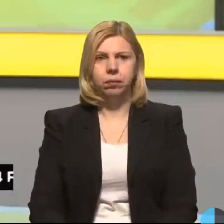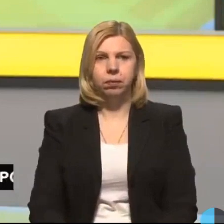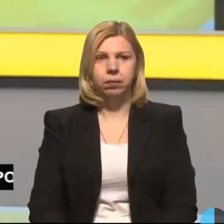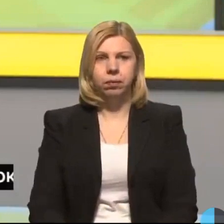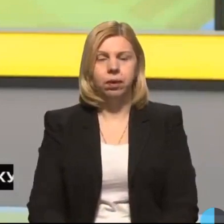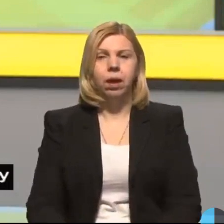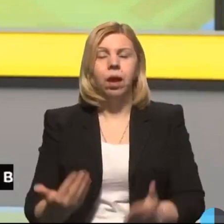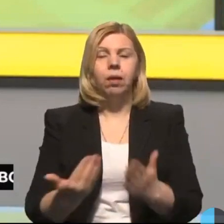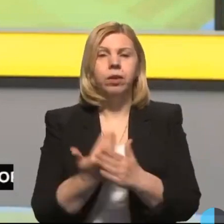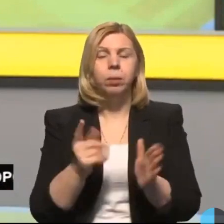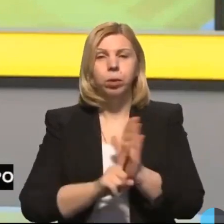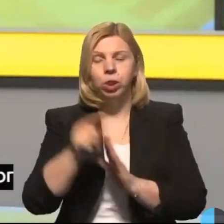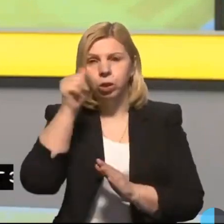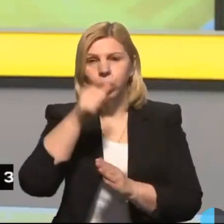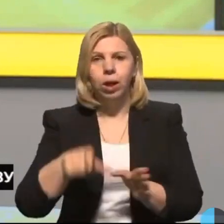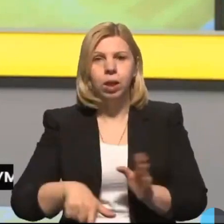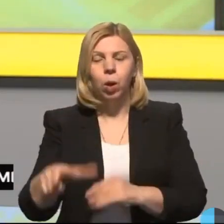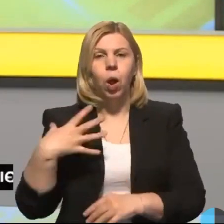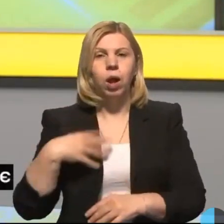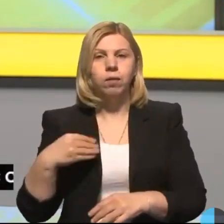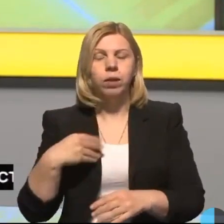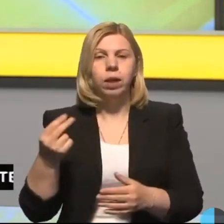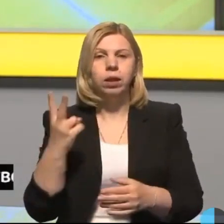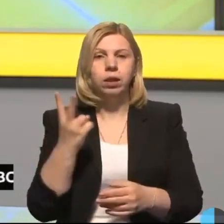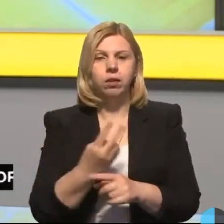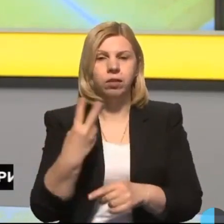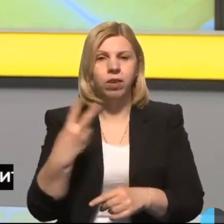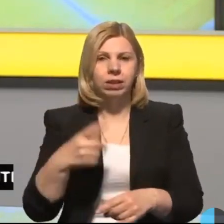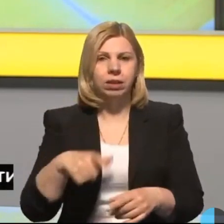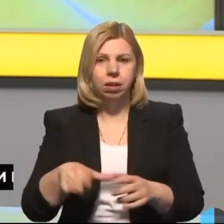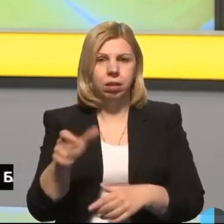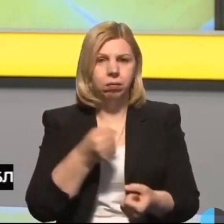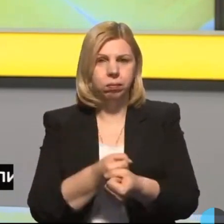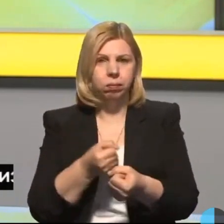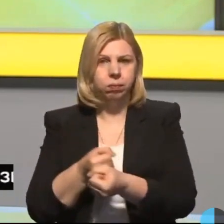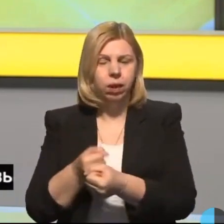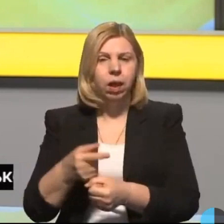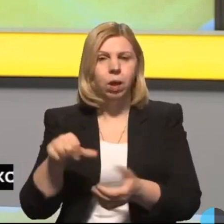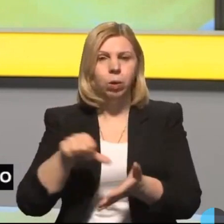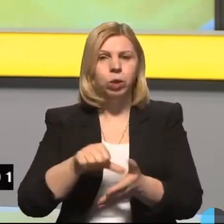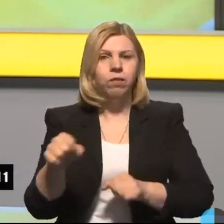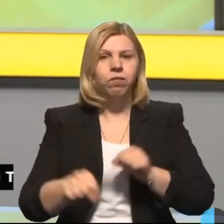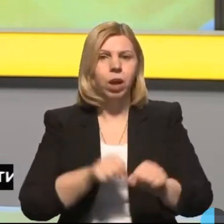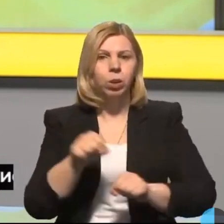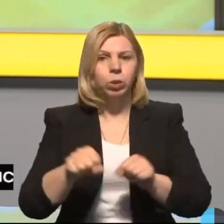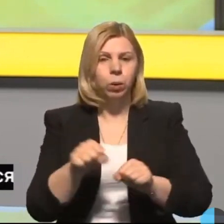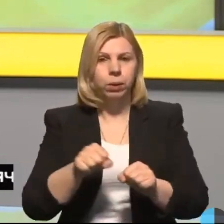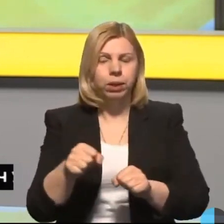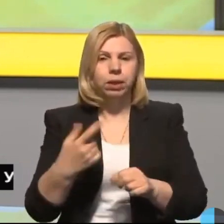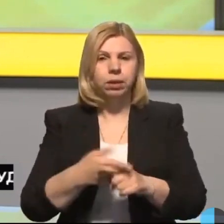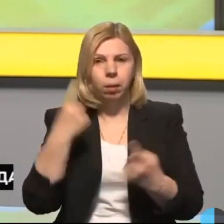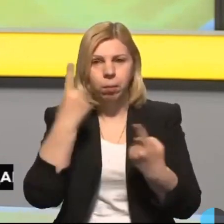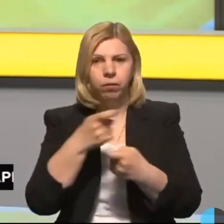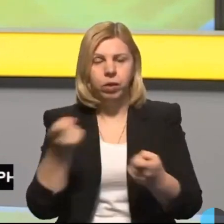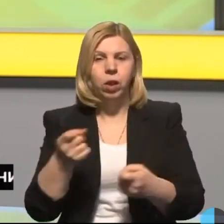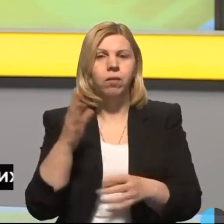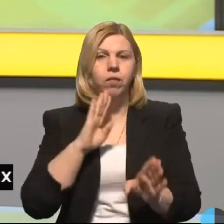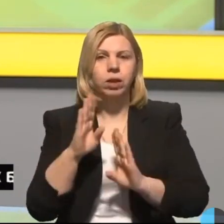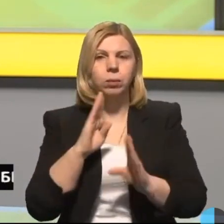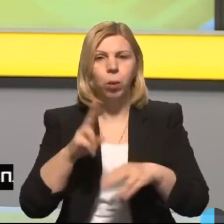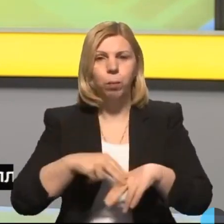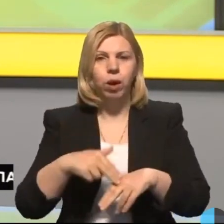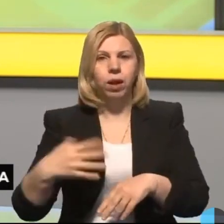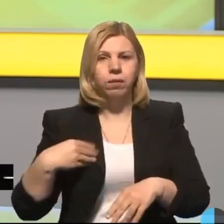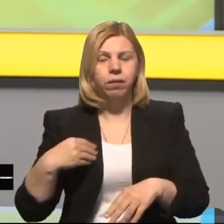Від початку року на дорогах Львівщини сталося 20 дорожньо-транспортних пригод за участі велосипедистів. Про це повідомили на сторінці фейсбук